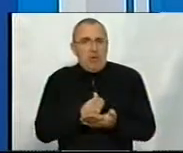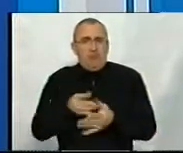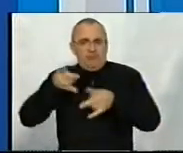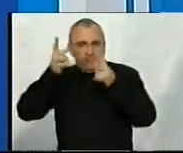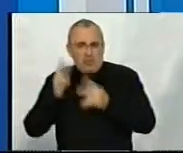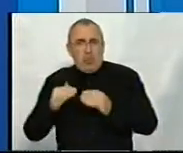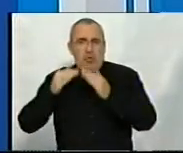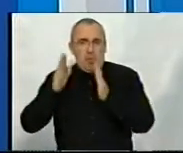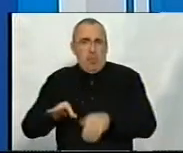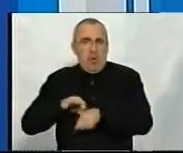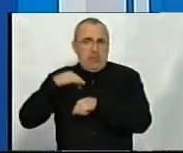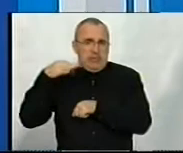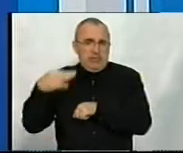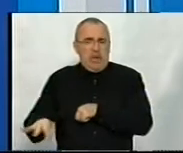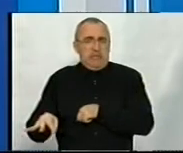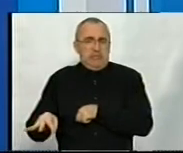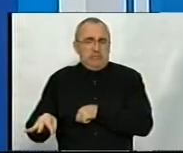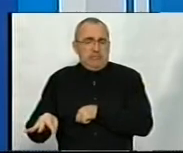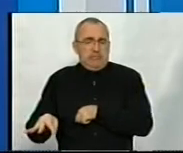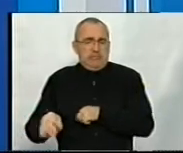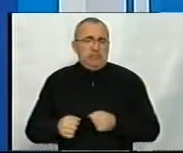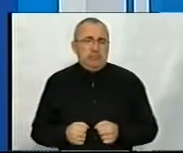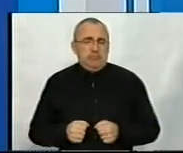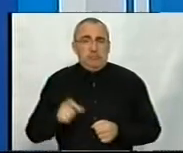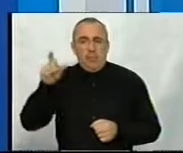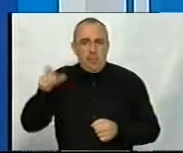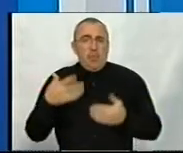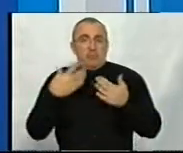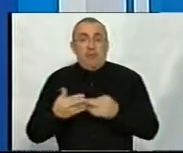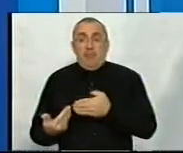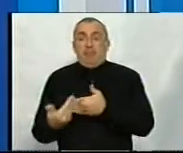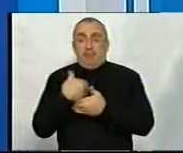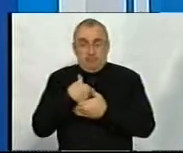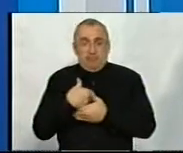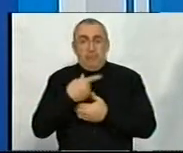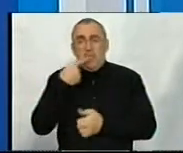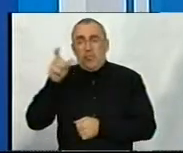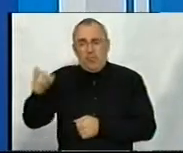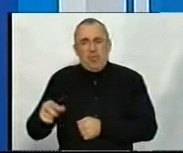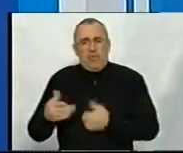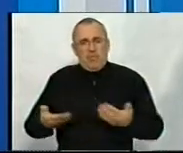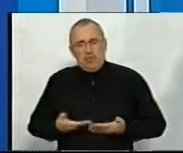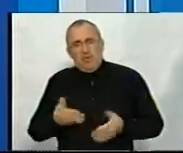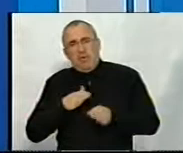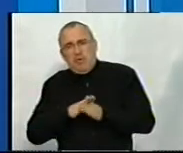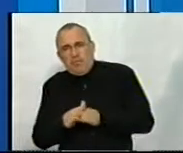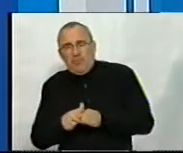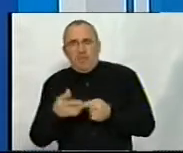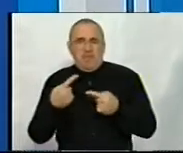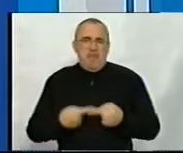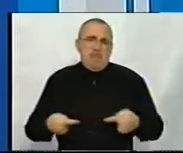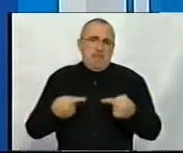домашнього насилля. Тобто, особа вже приходить і каже, що в неї в житті відбулося певний